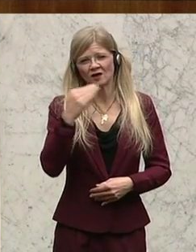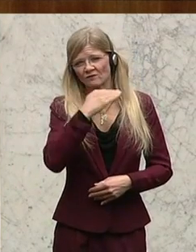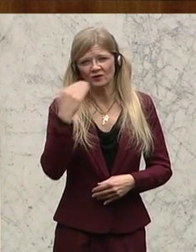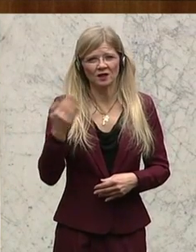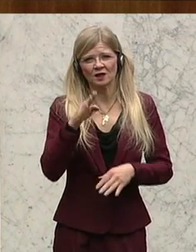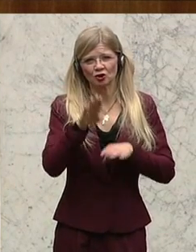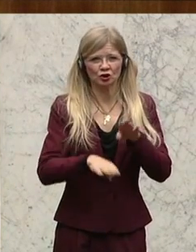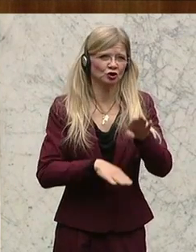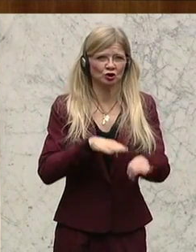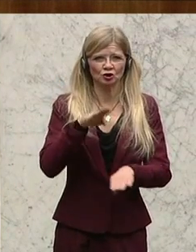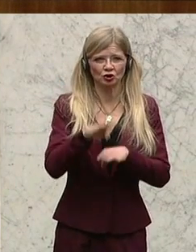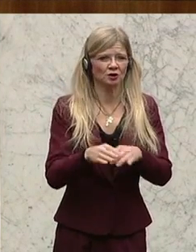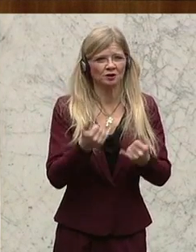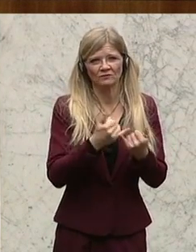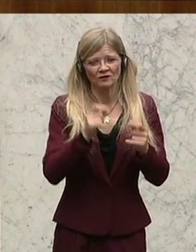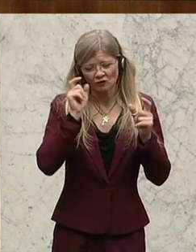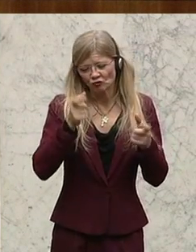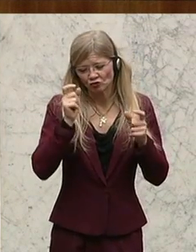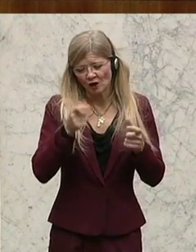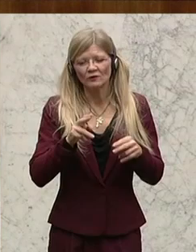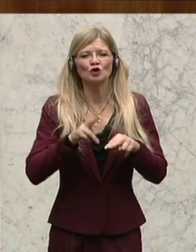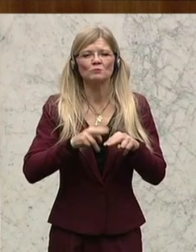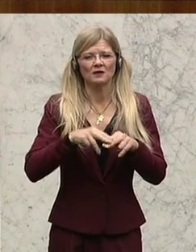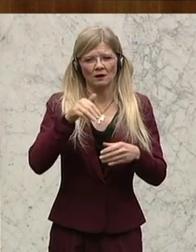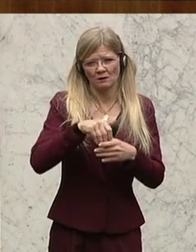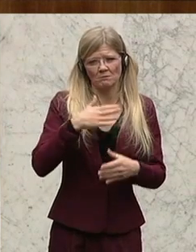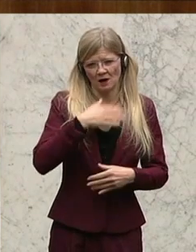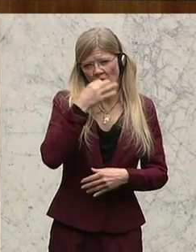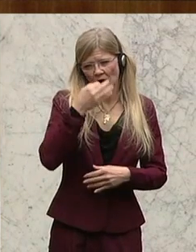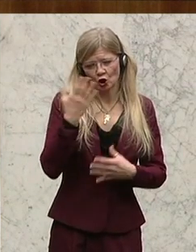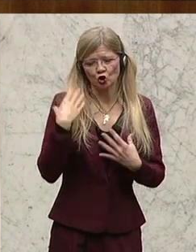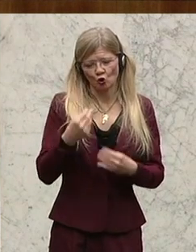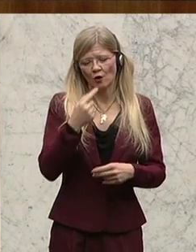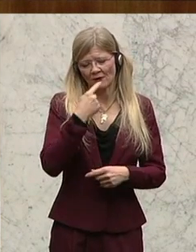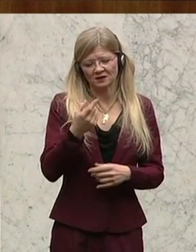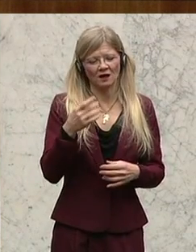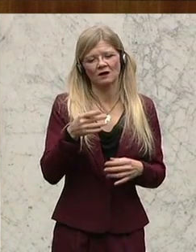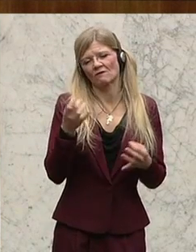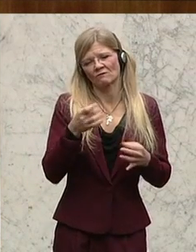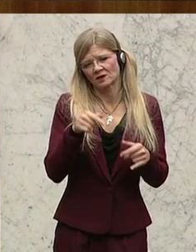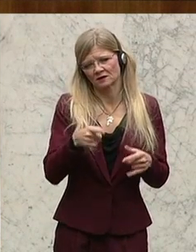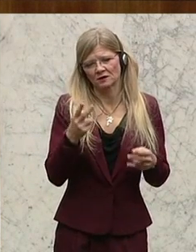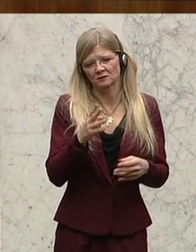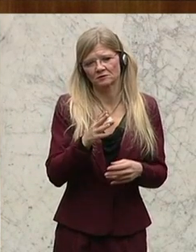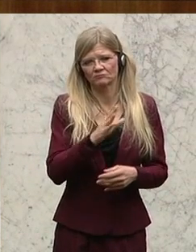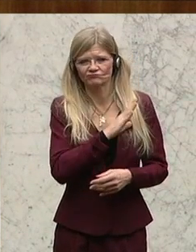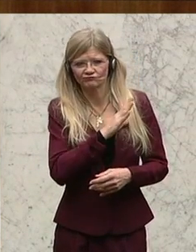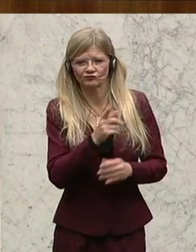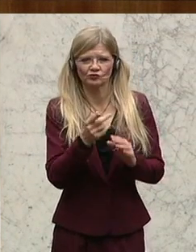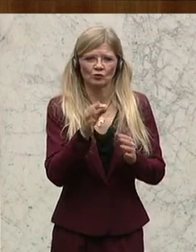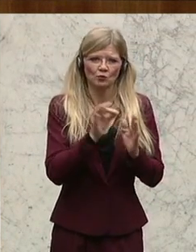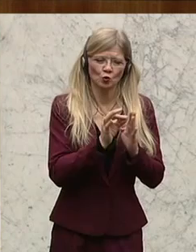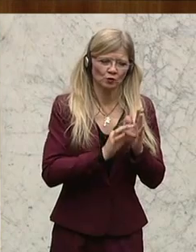tätig geworden ist. Und ich werde dann später in meiner Rede noch darauf zurückkommen, wo überall diese Bremspunkte liegen. Was ich positiv finde,